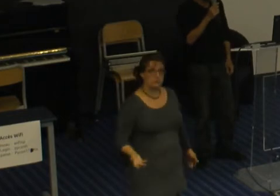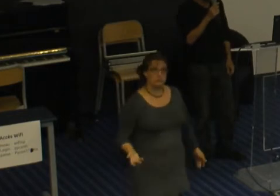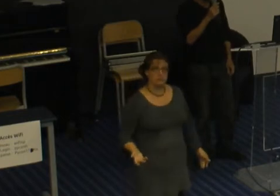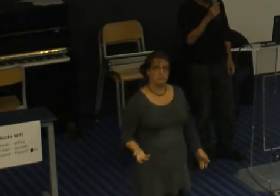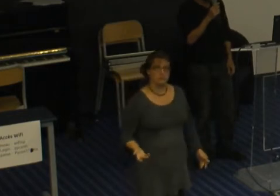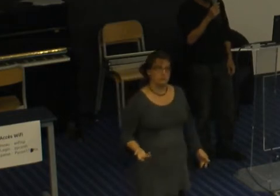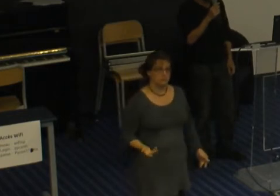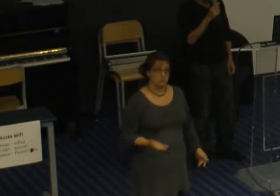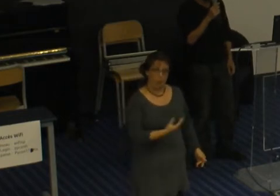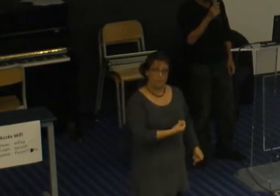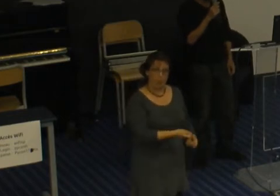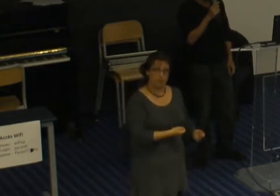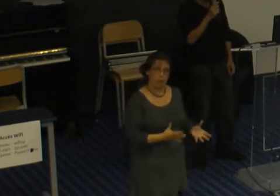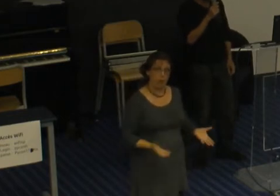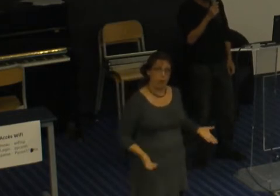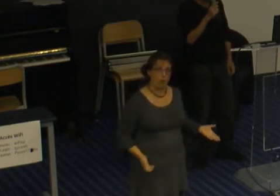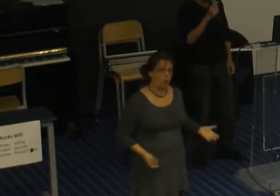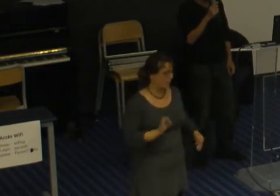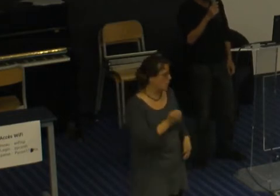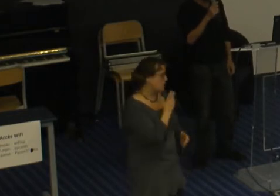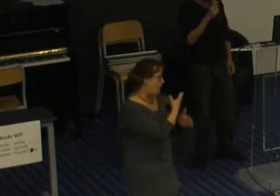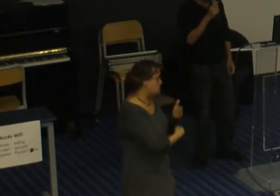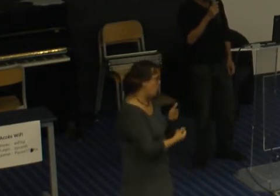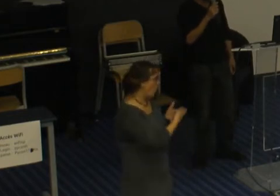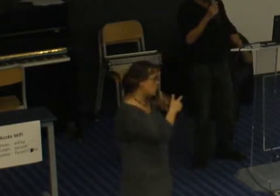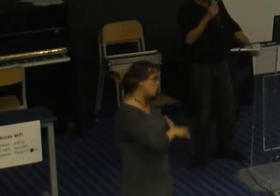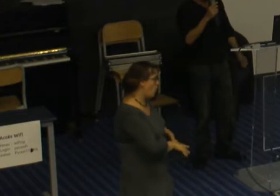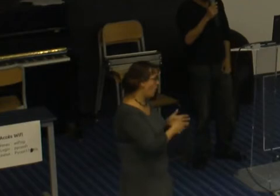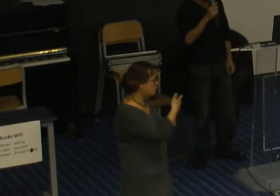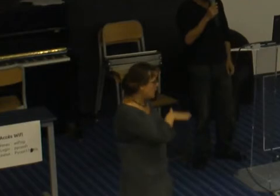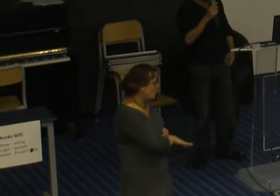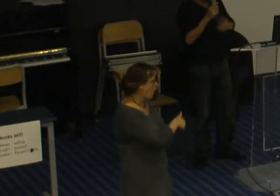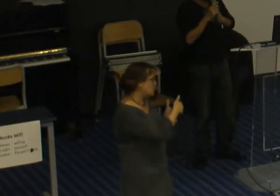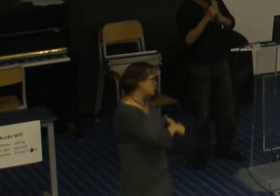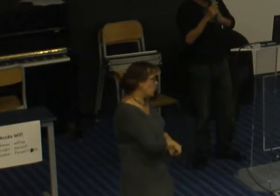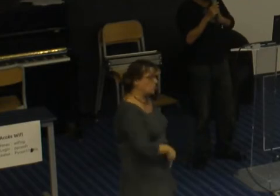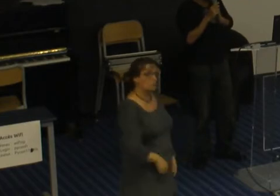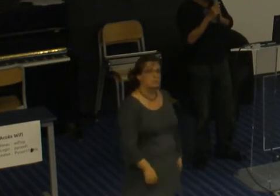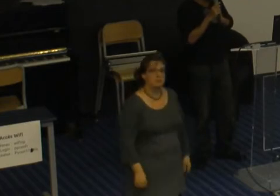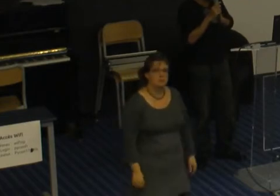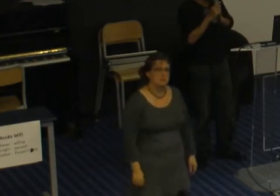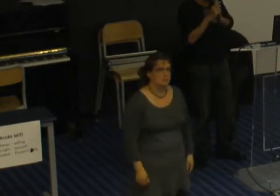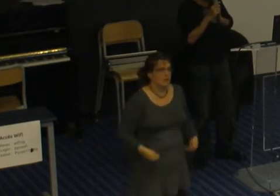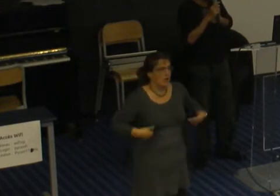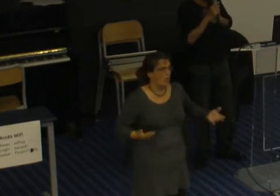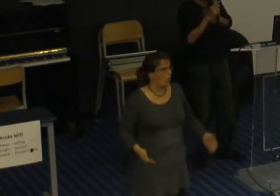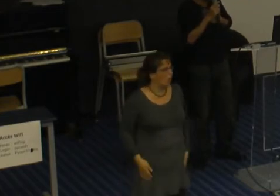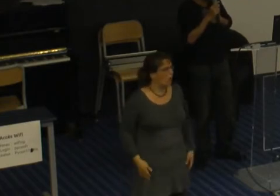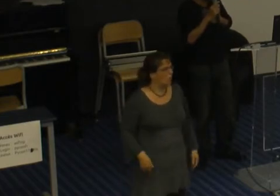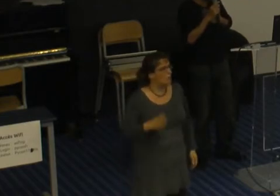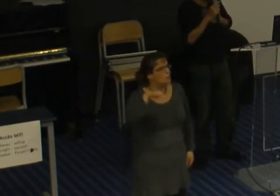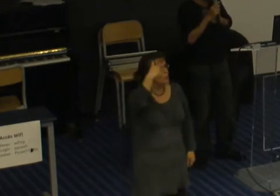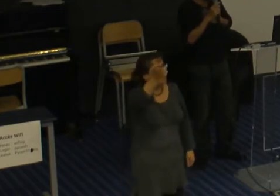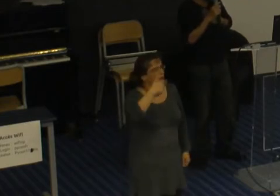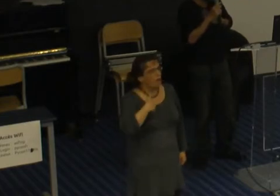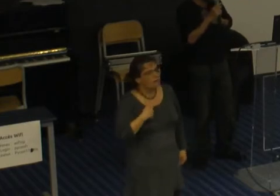On ne sait pas mais elles vont être absentes quelques mois et alors, si moi, en tant qu'homme, j'ai des enfants un jour, peut-être que je